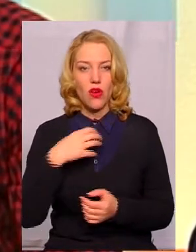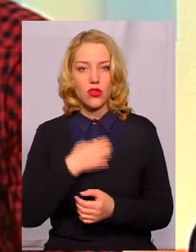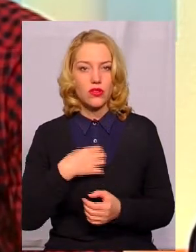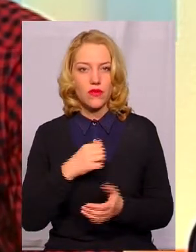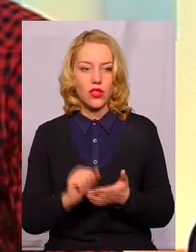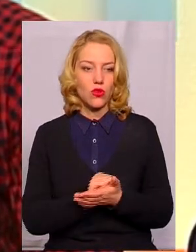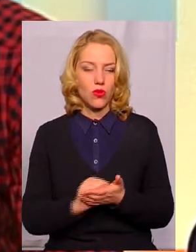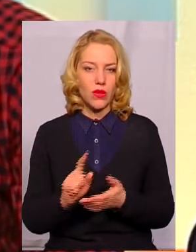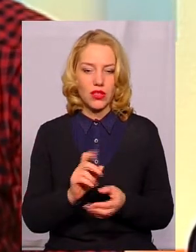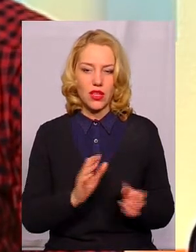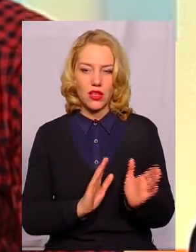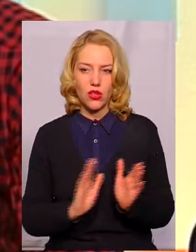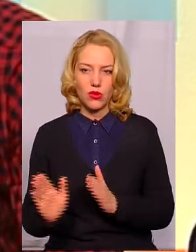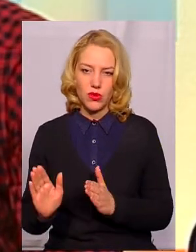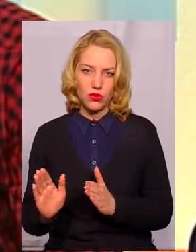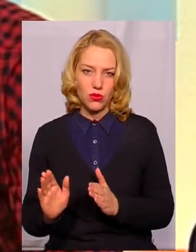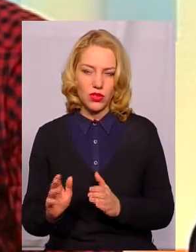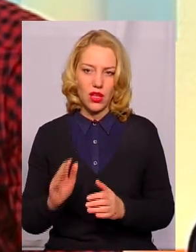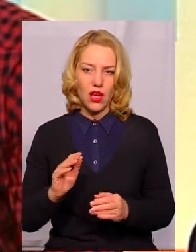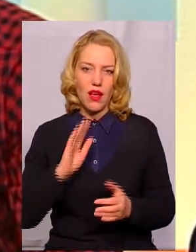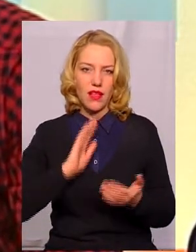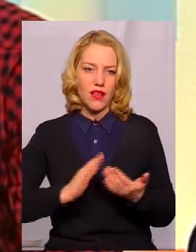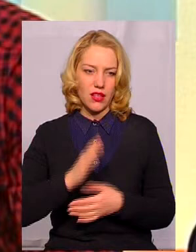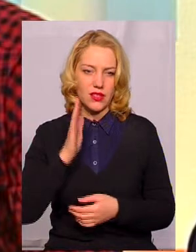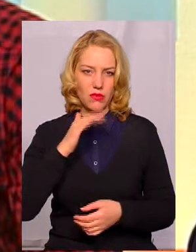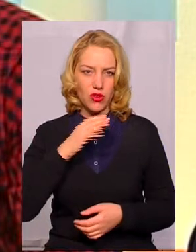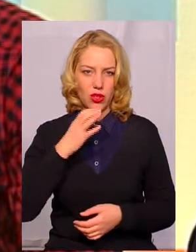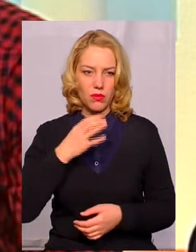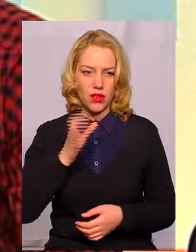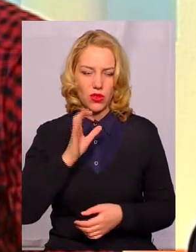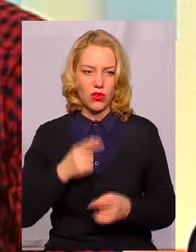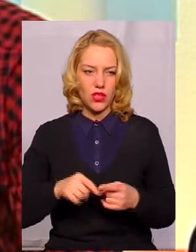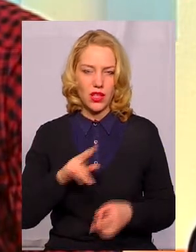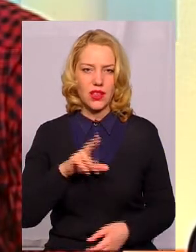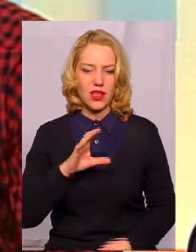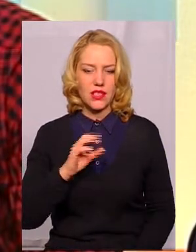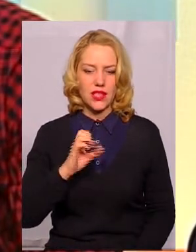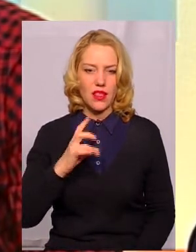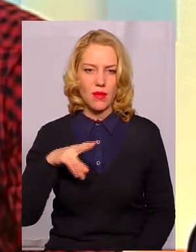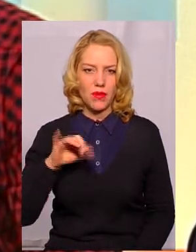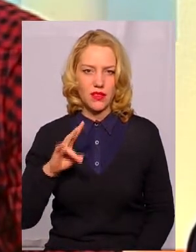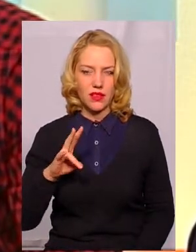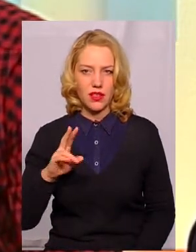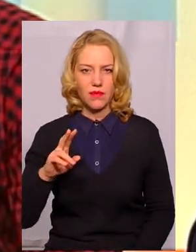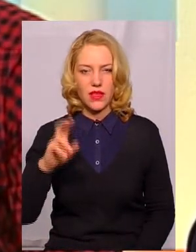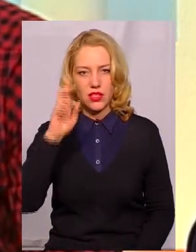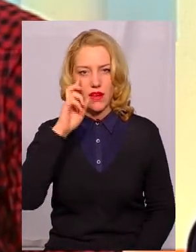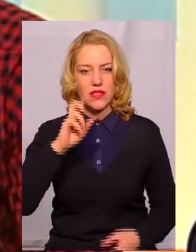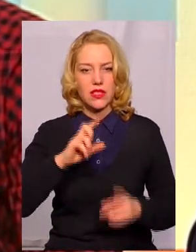документ, який регламентує, нормує якість води питної, це ДЕСАНПІН – Державні санітарні норми і правила,